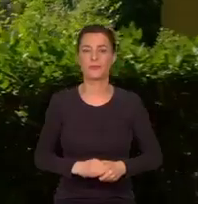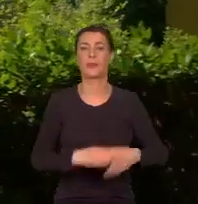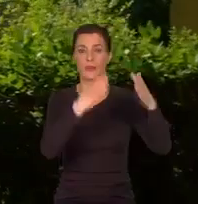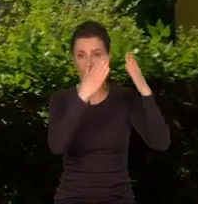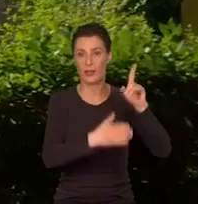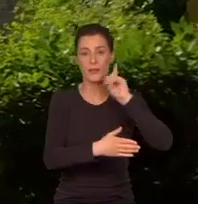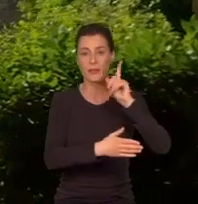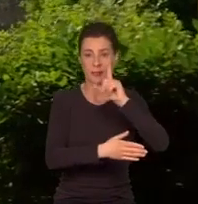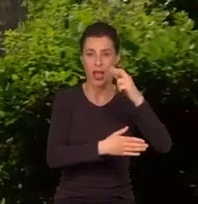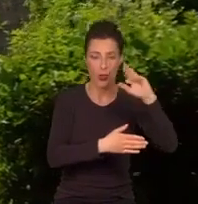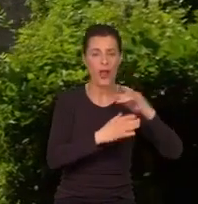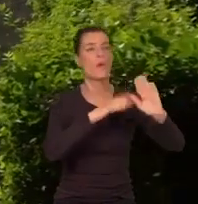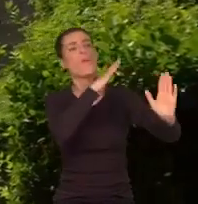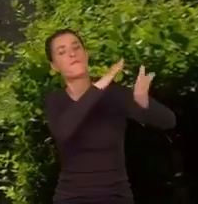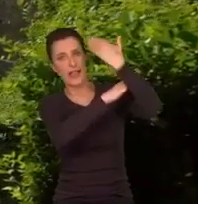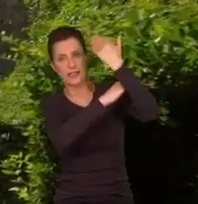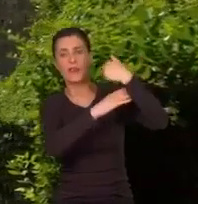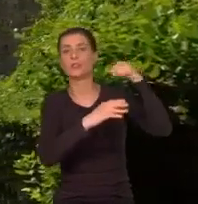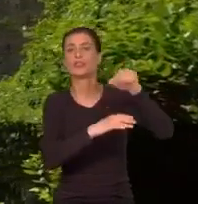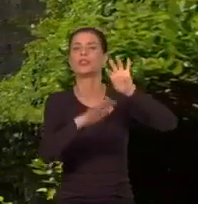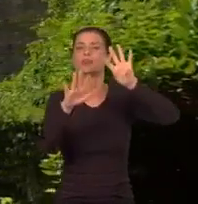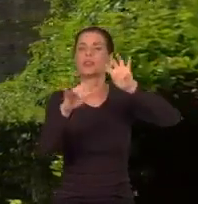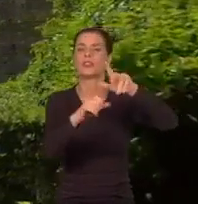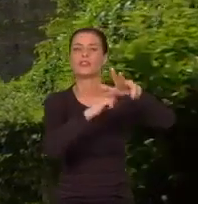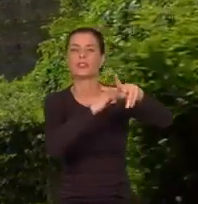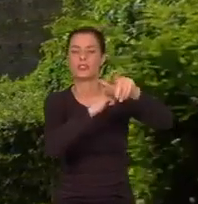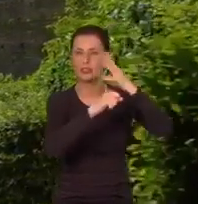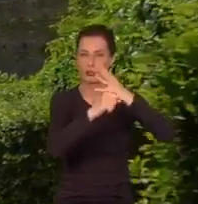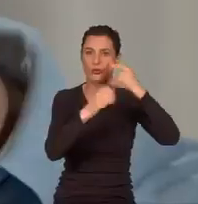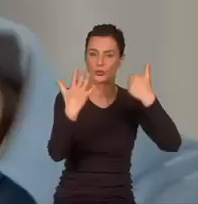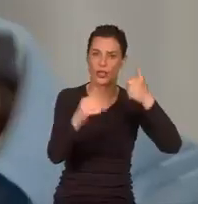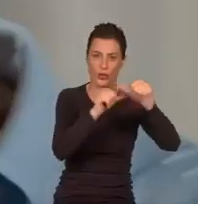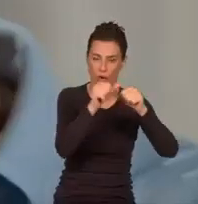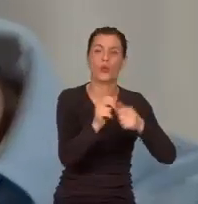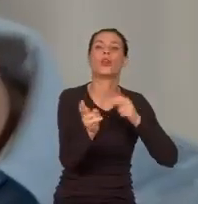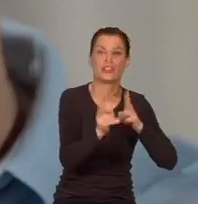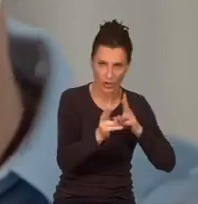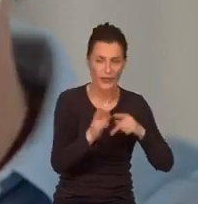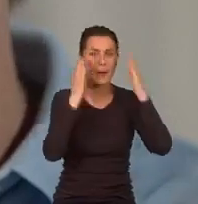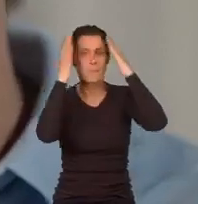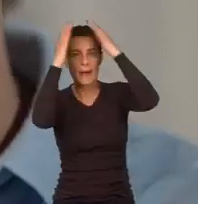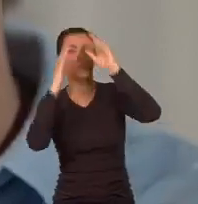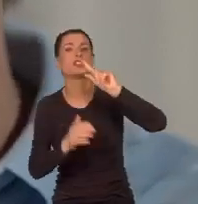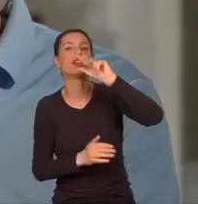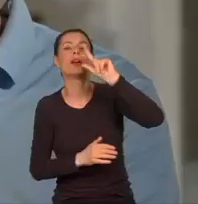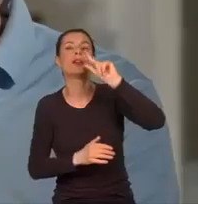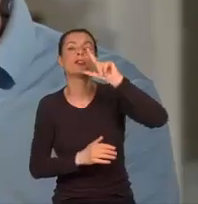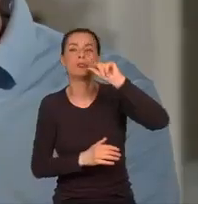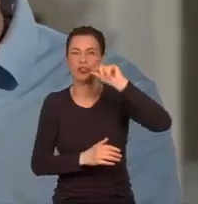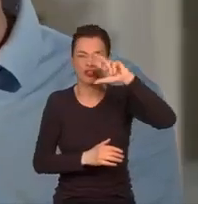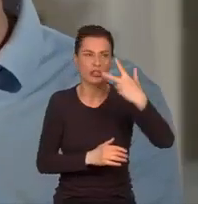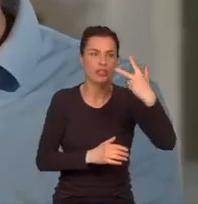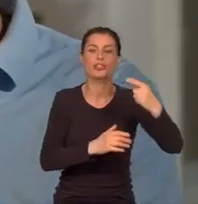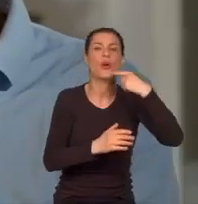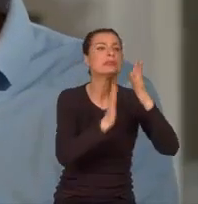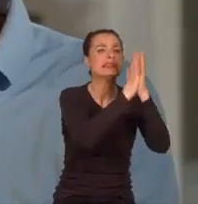Buonarroti'ego wezwał w listopadzie 1546 roku niemal zrozpaczony papież Paweł III. Nie